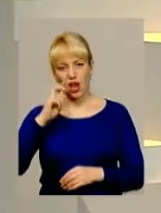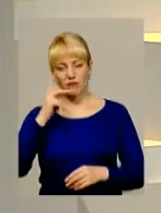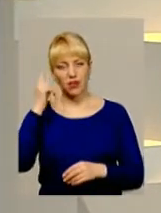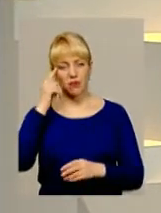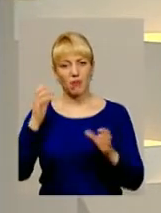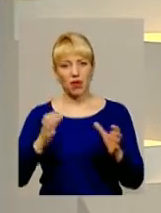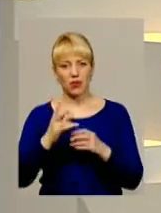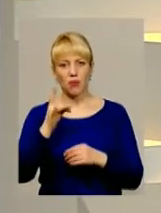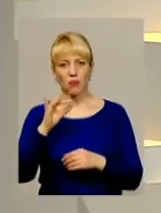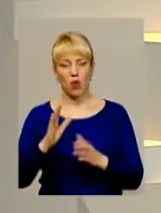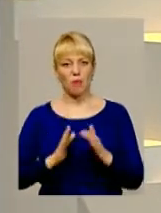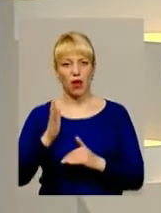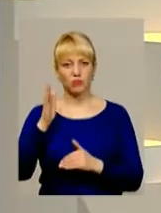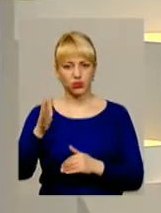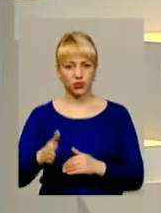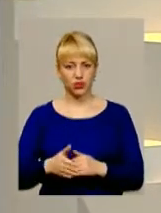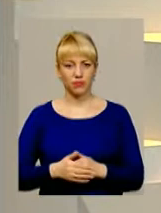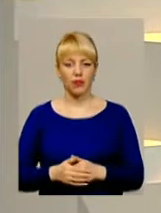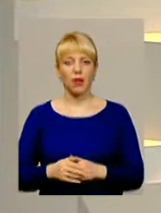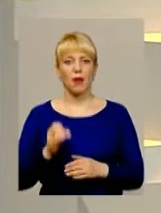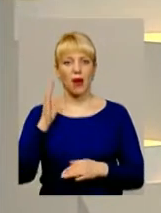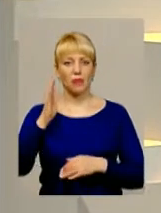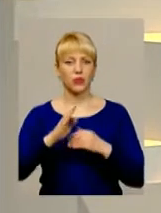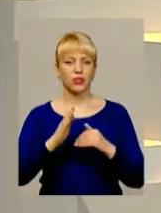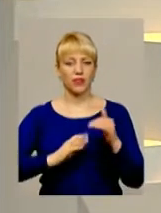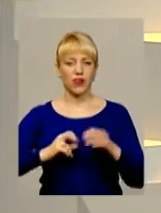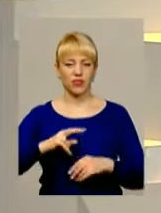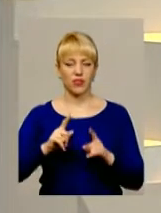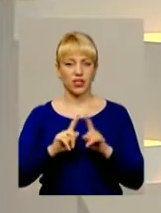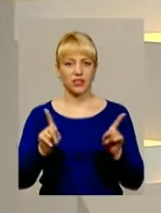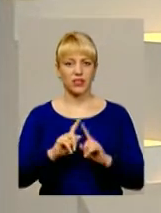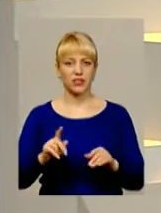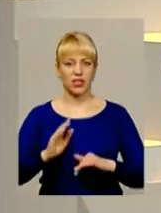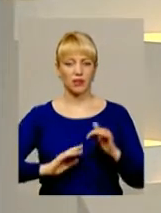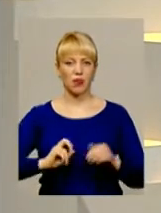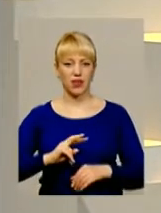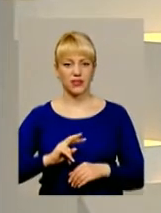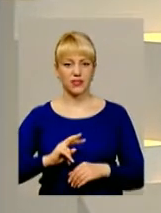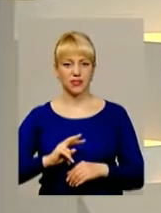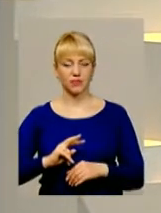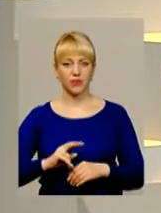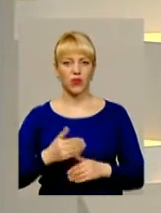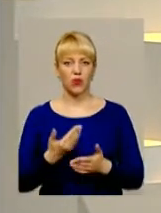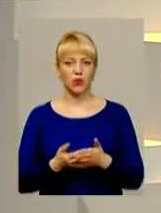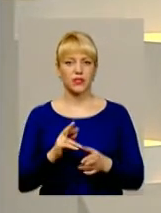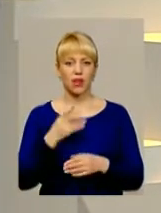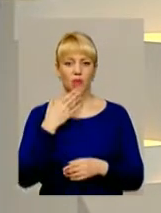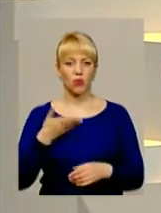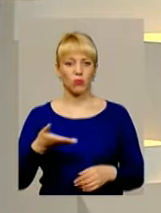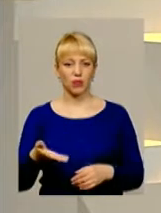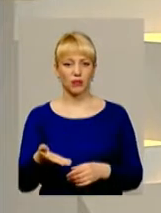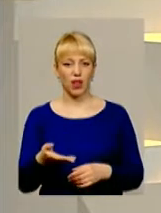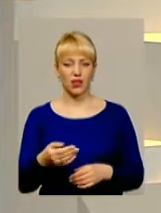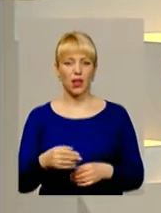майбутніх фахівців рідкісних професій? Ось як прокоментувала